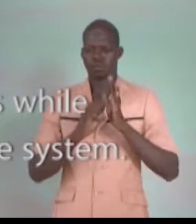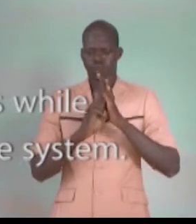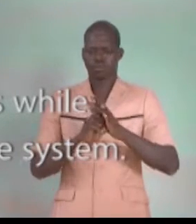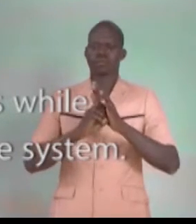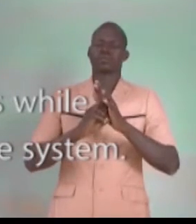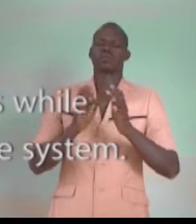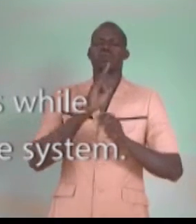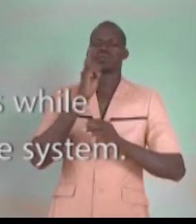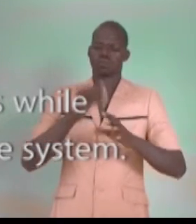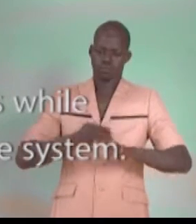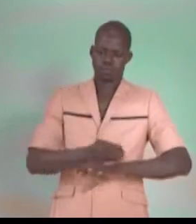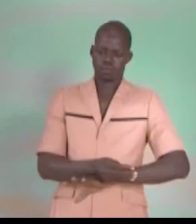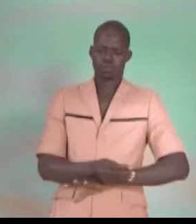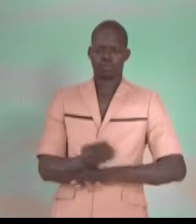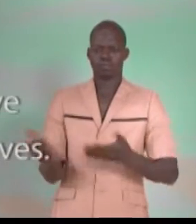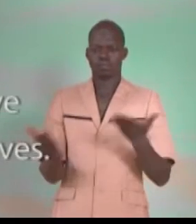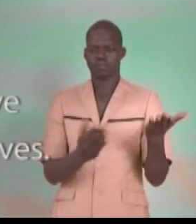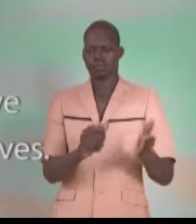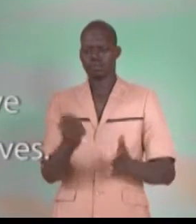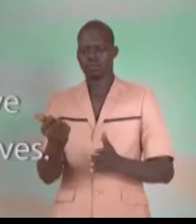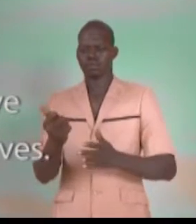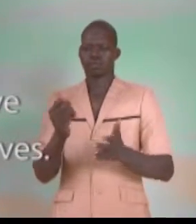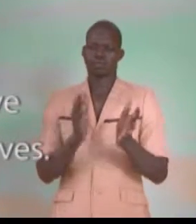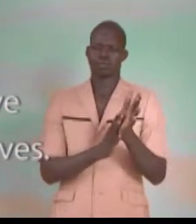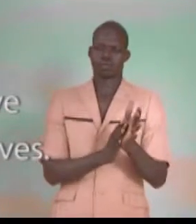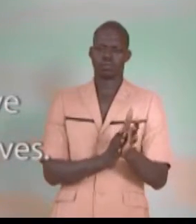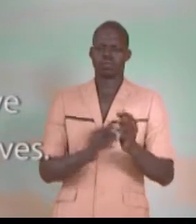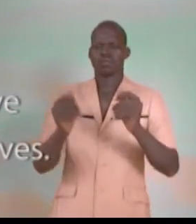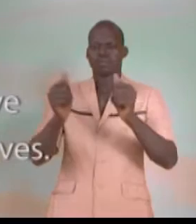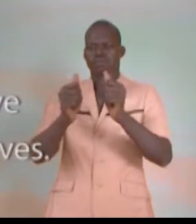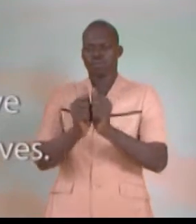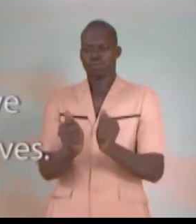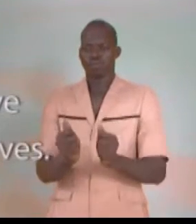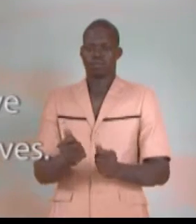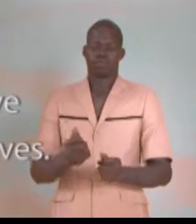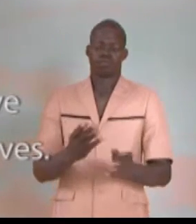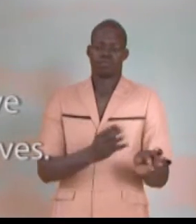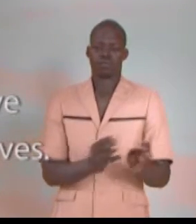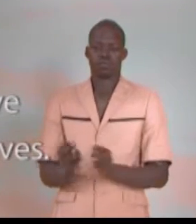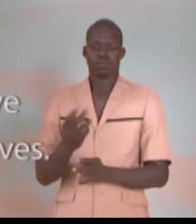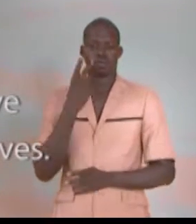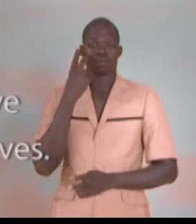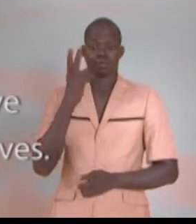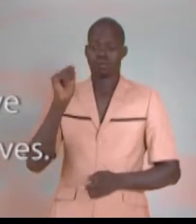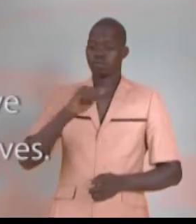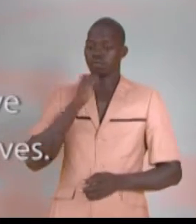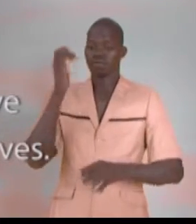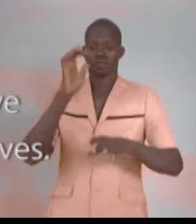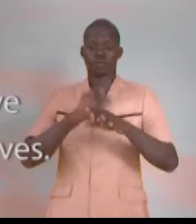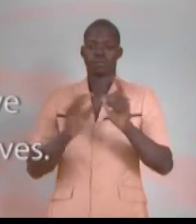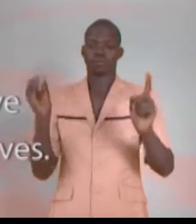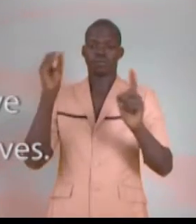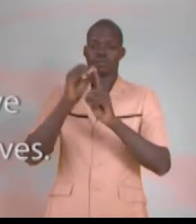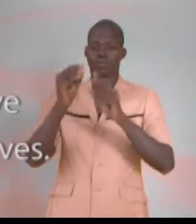on était obligé de le mettre hors système. Donc, avec une telle façon de faire, on ne peut pas atteindre effectivement l